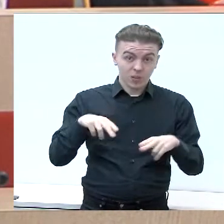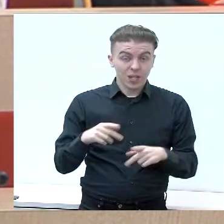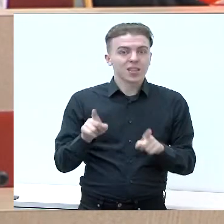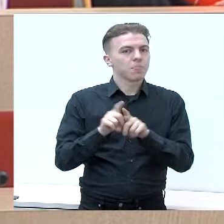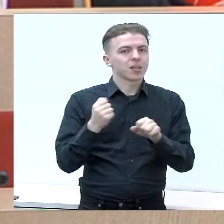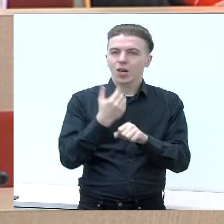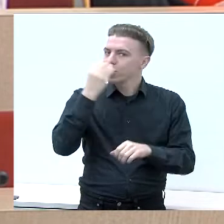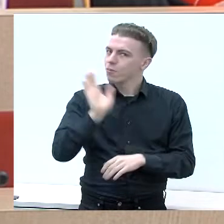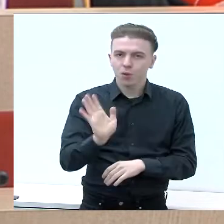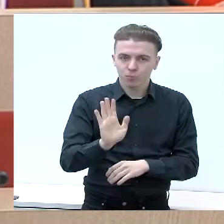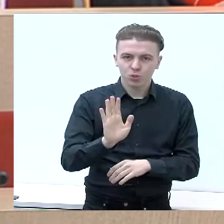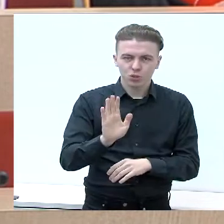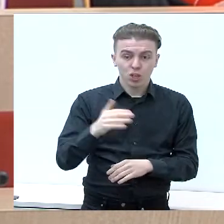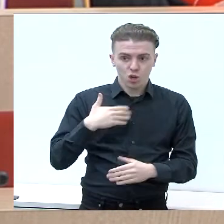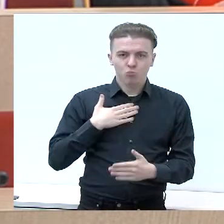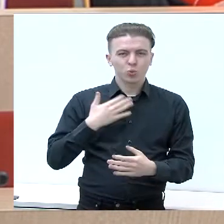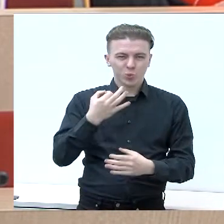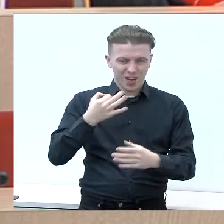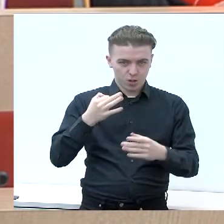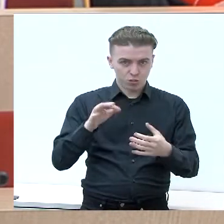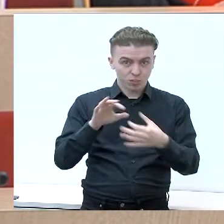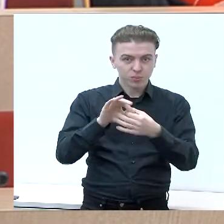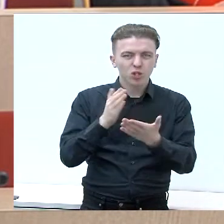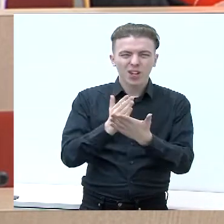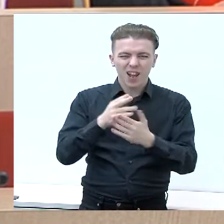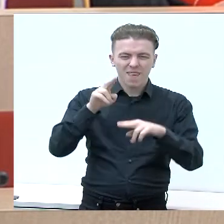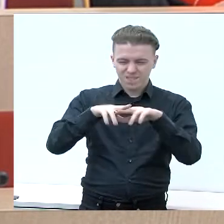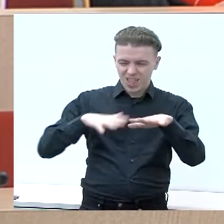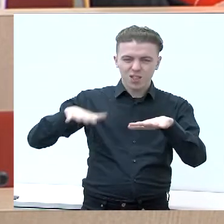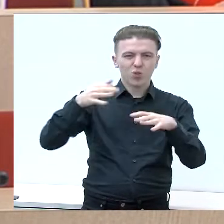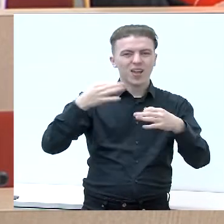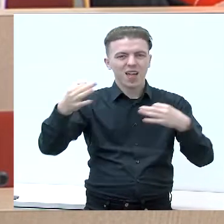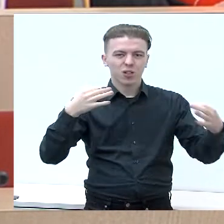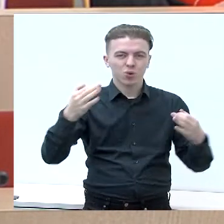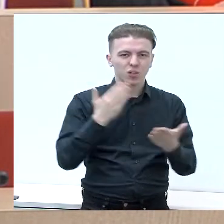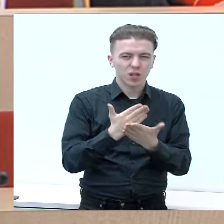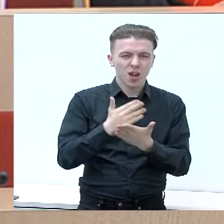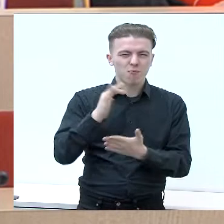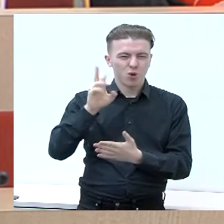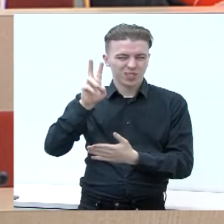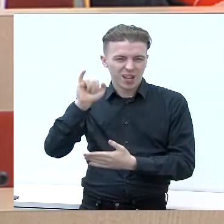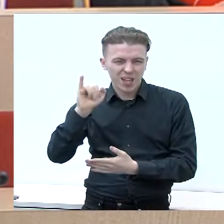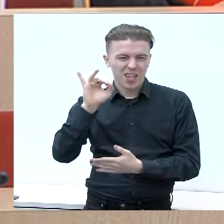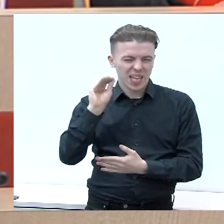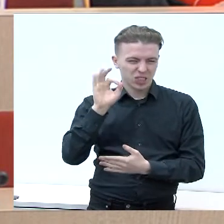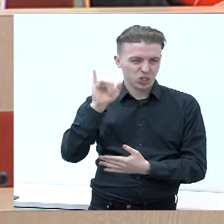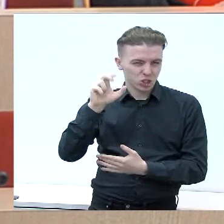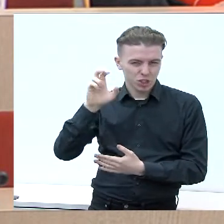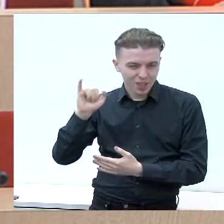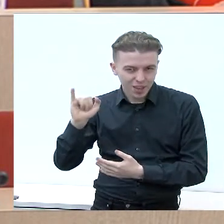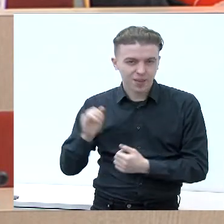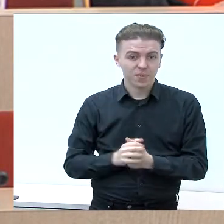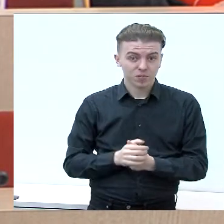krašto nu tolusių regionų. Mūsų tokių vietinių regionų, kaip Mockai, Eistiškiai, ten irgi gyvena žmonės, kuriems